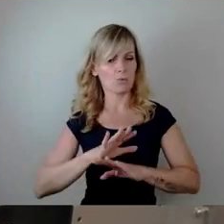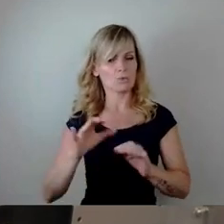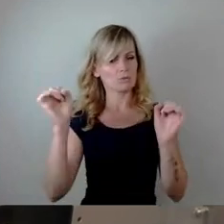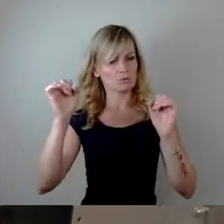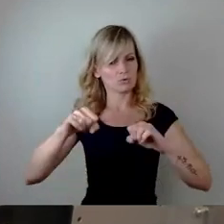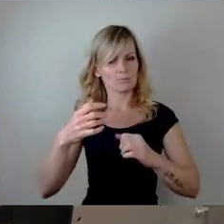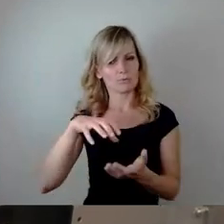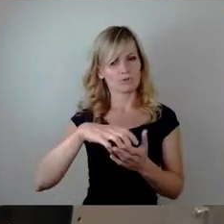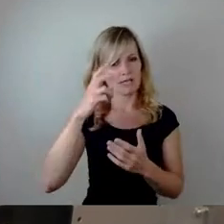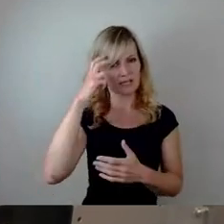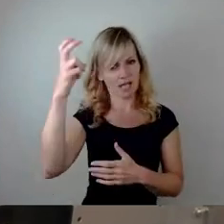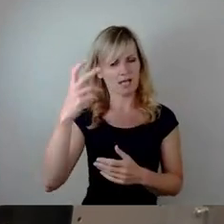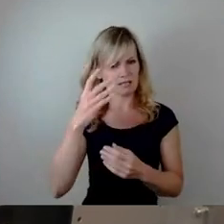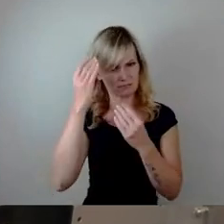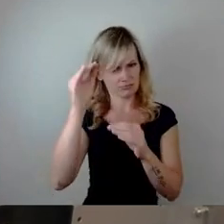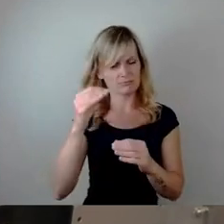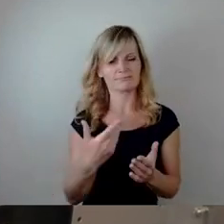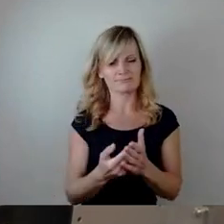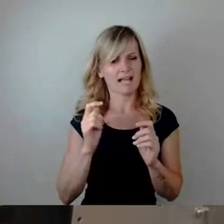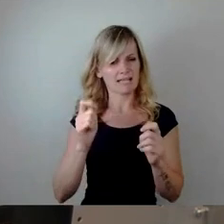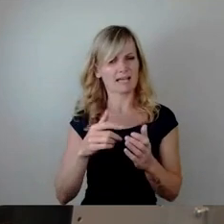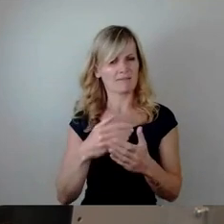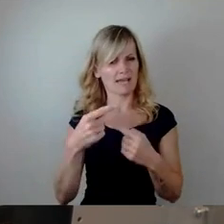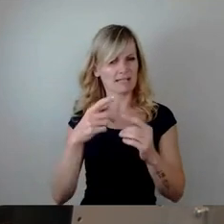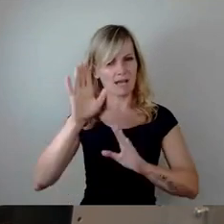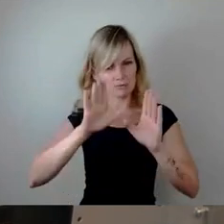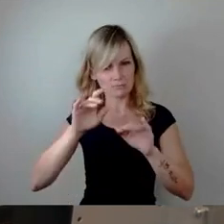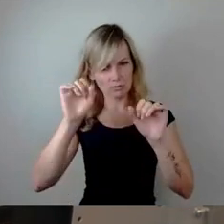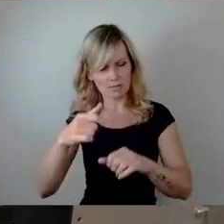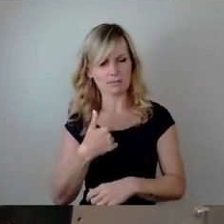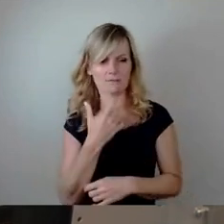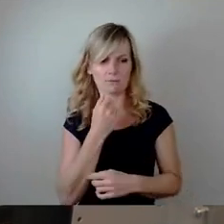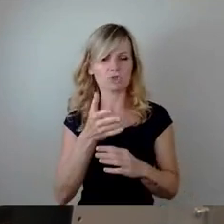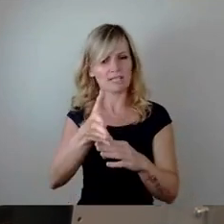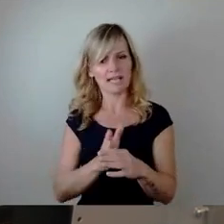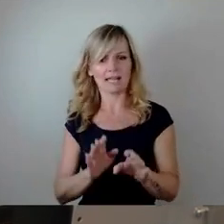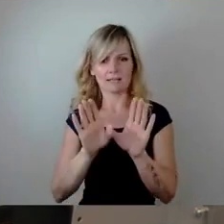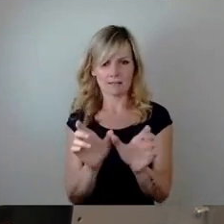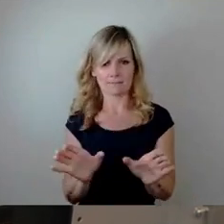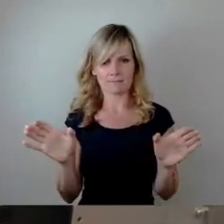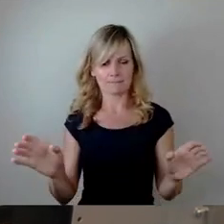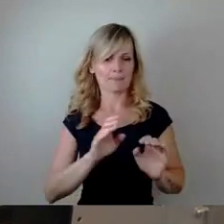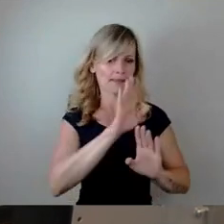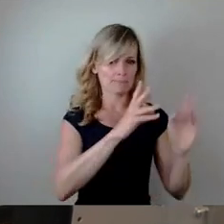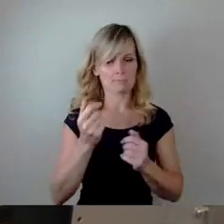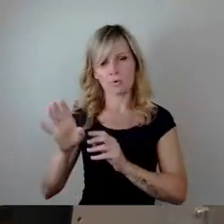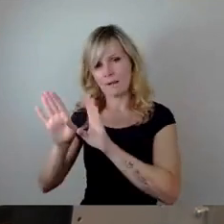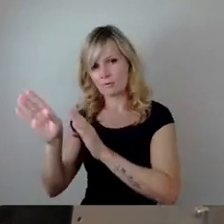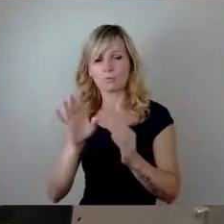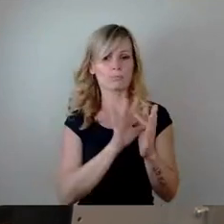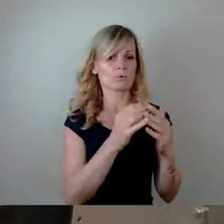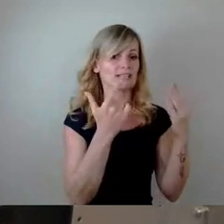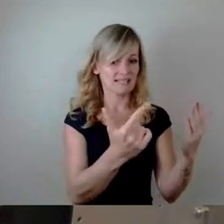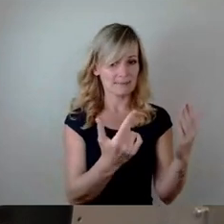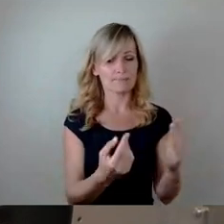Und sofern der Antrag weiter zur Abstimmung steht, bitten wir hier um geteilte Abstimmung der Ergänzung in Punkt 7, zum einen der